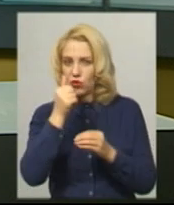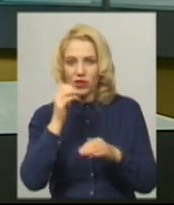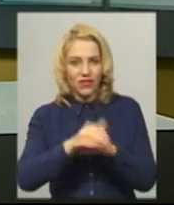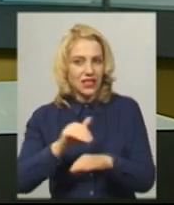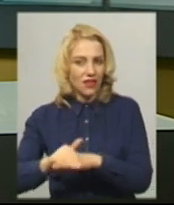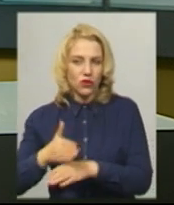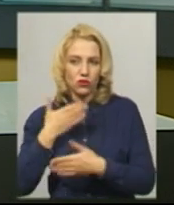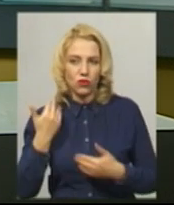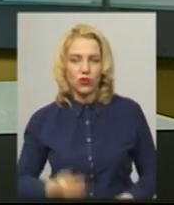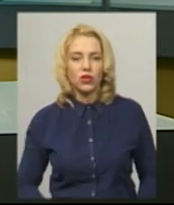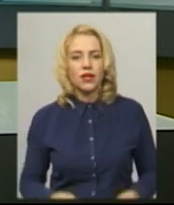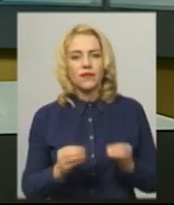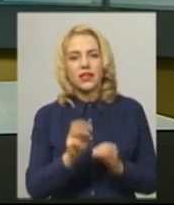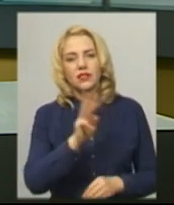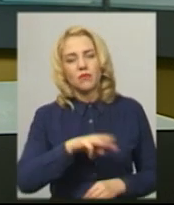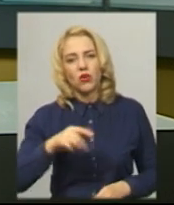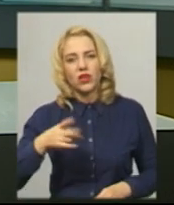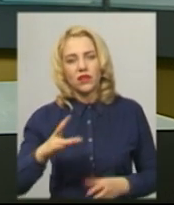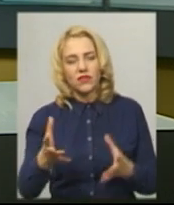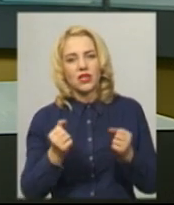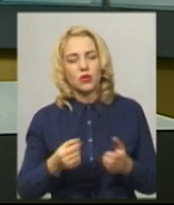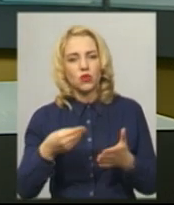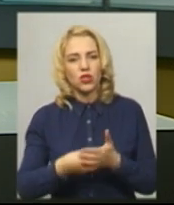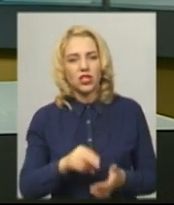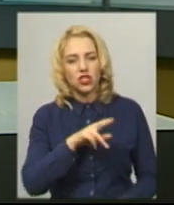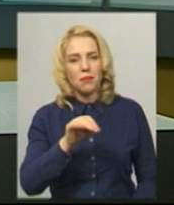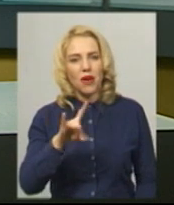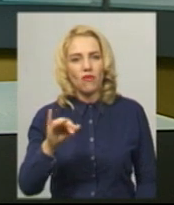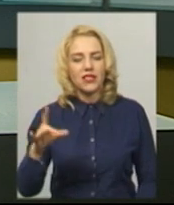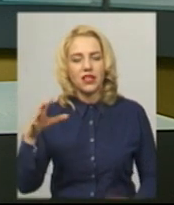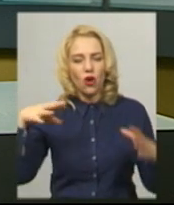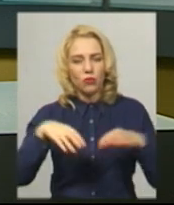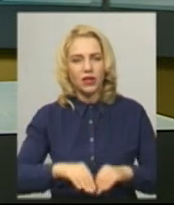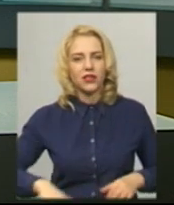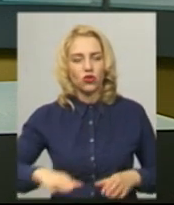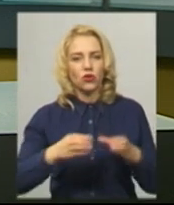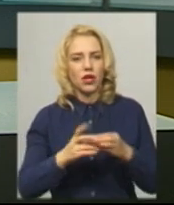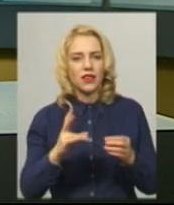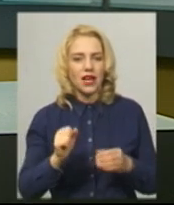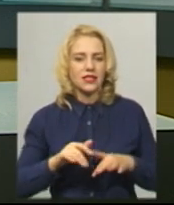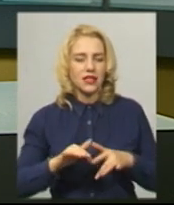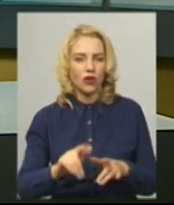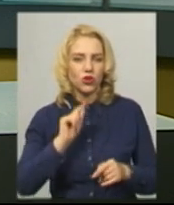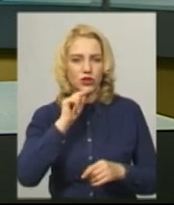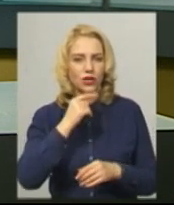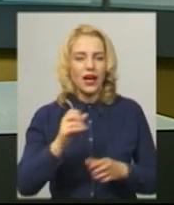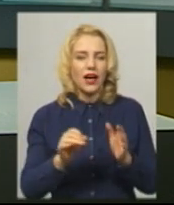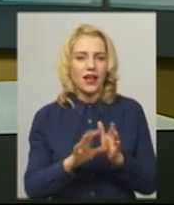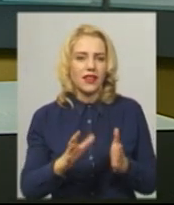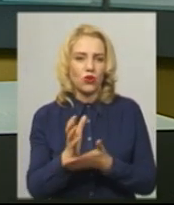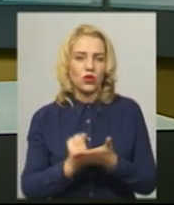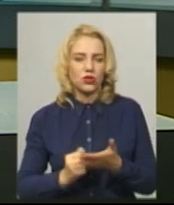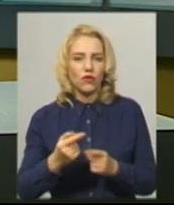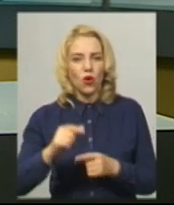10 мільйонів гривень взяли з бюджету Чемеровецької об'єднаної територіальної громади на заходи з економії енергоресурсів у